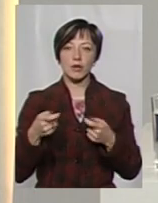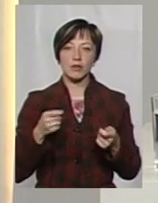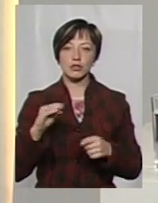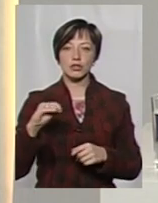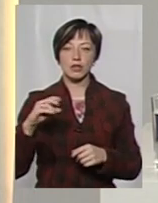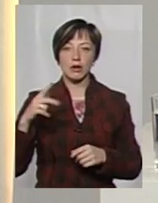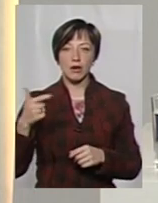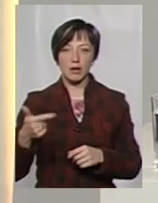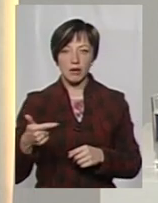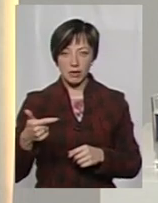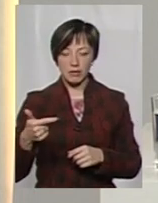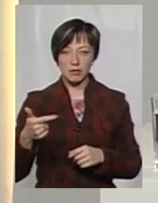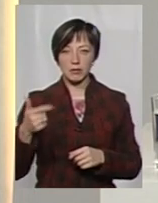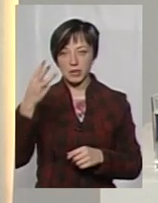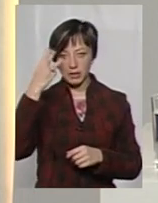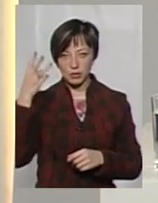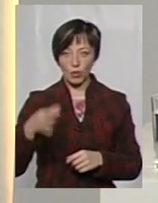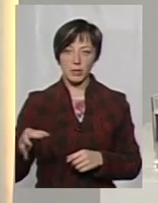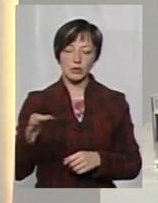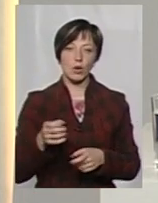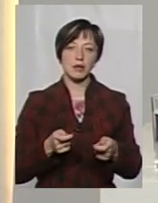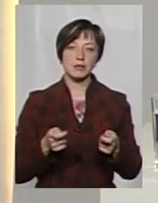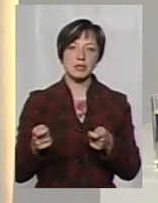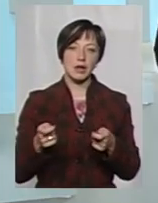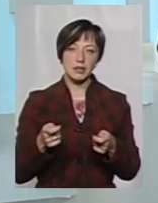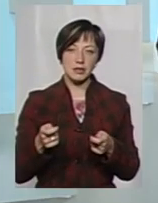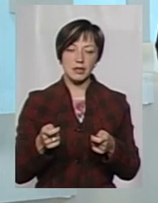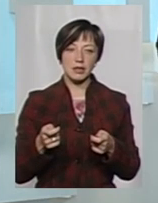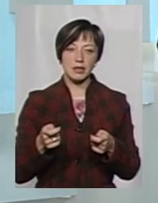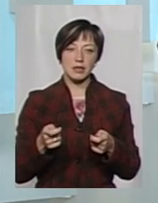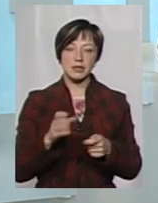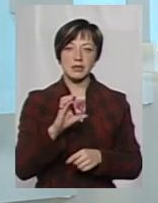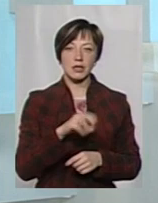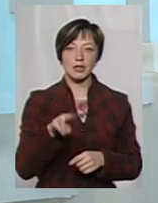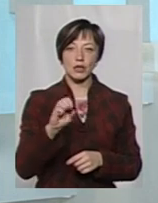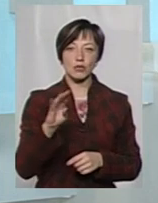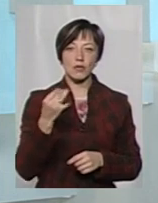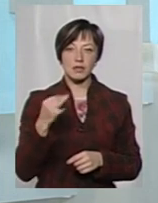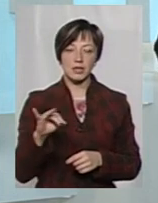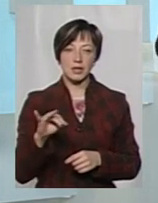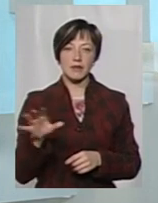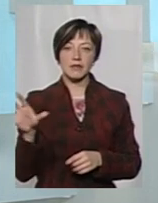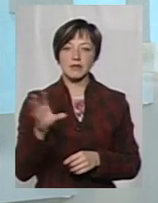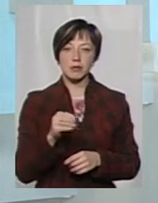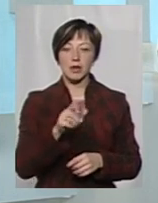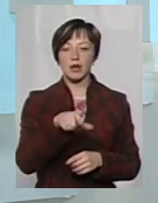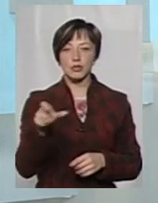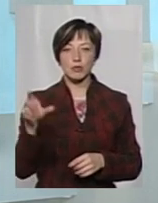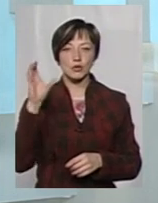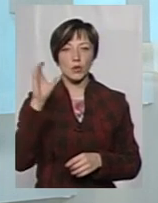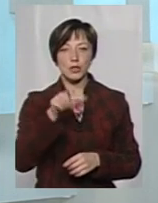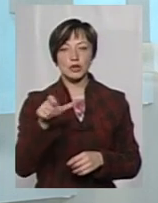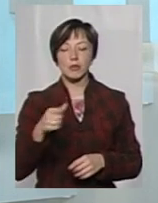управління житлово-комунального господарства Хмельницької обласної державної адміністрації Сергієм Дашковським. Всім і глядачам, і